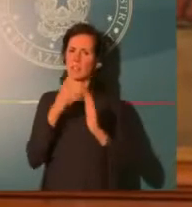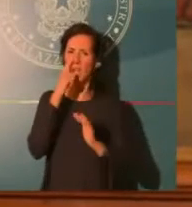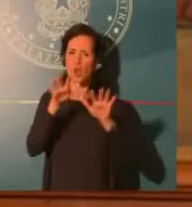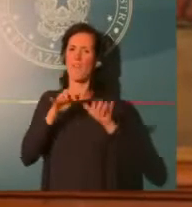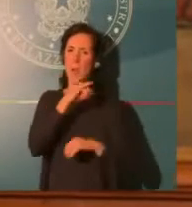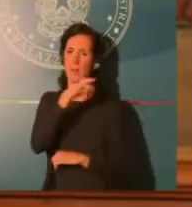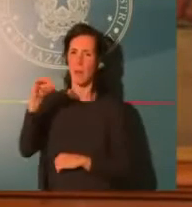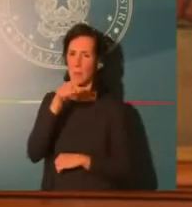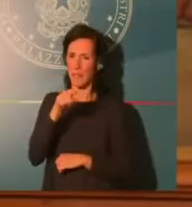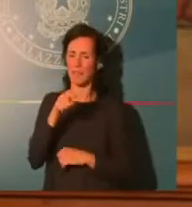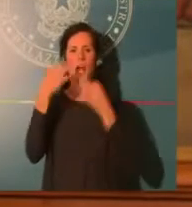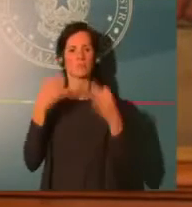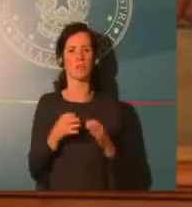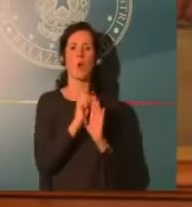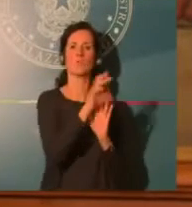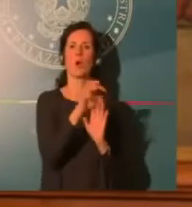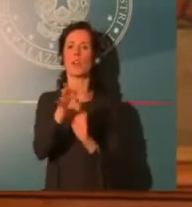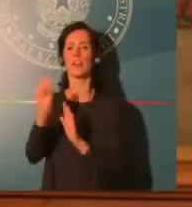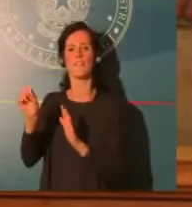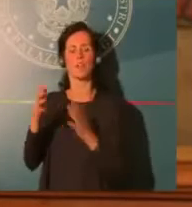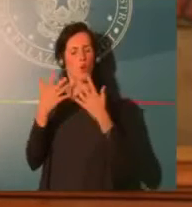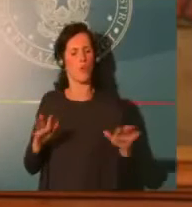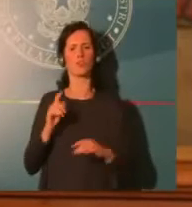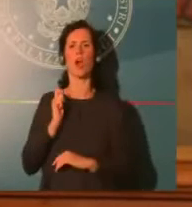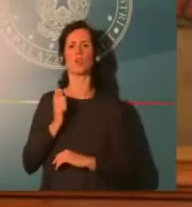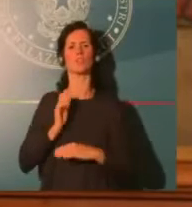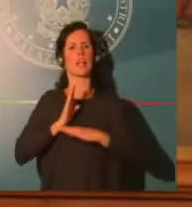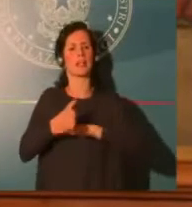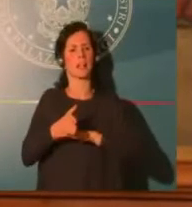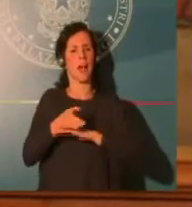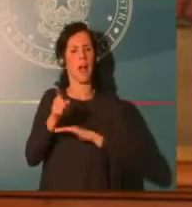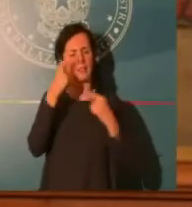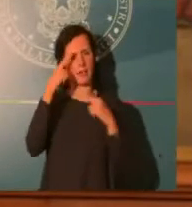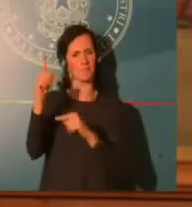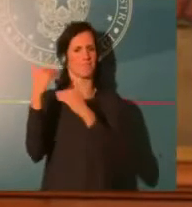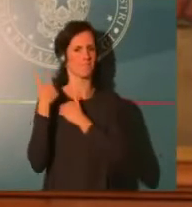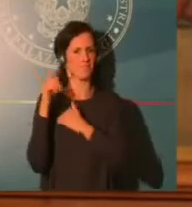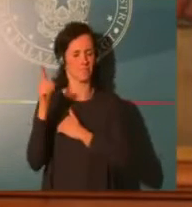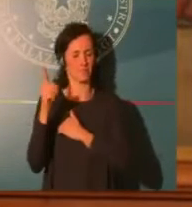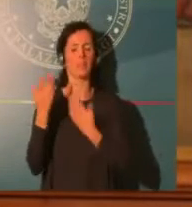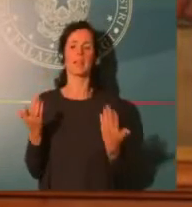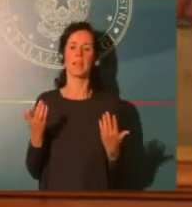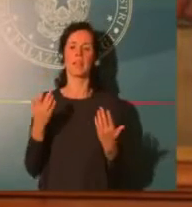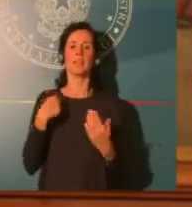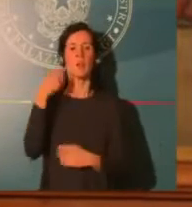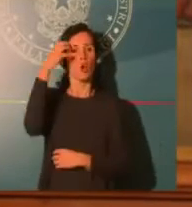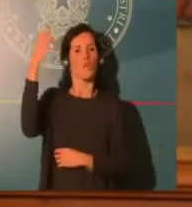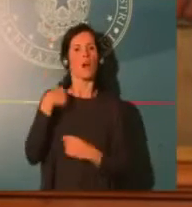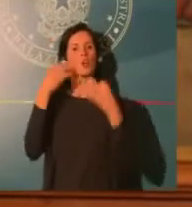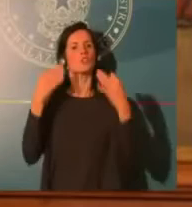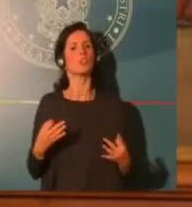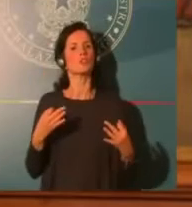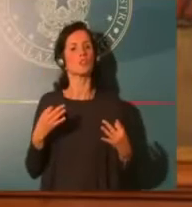rafforzare queste misure per cui gli esercenti, le aziende riceveranno